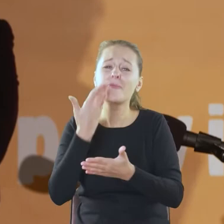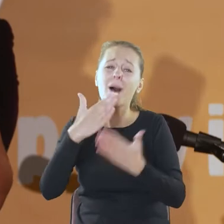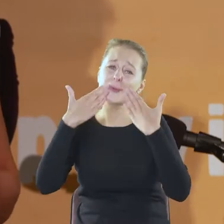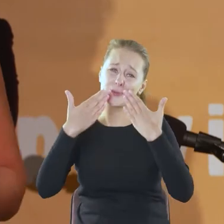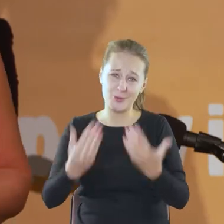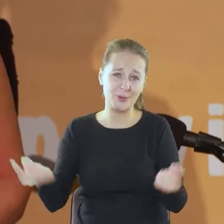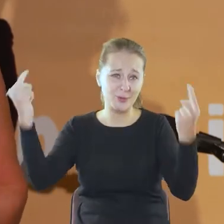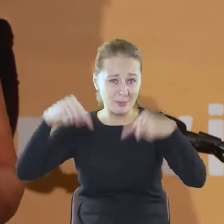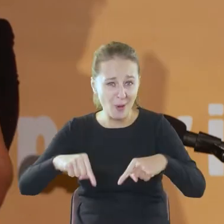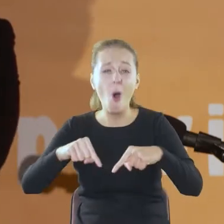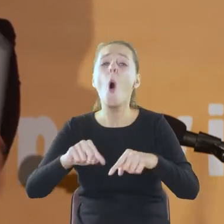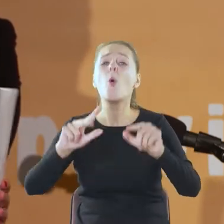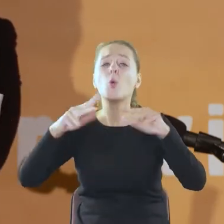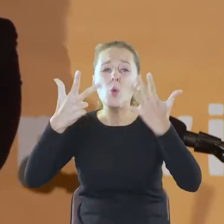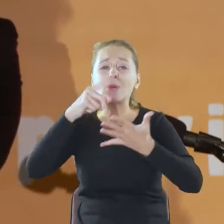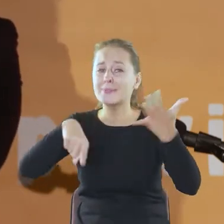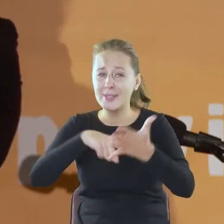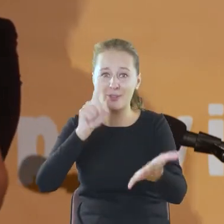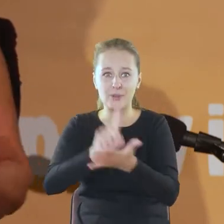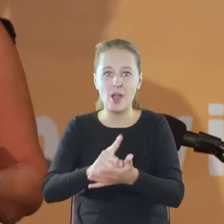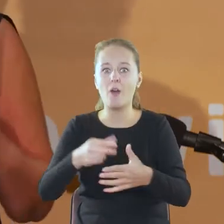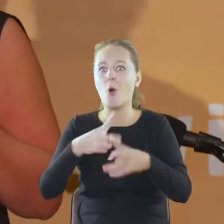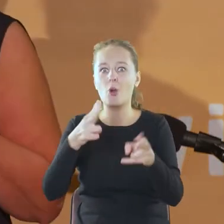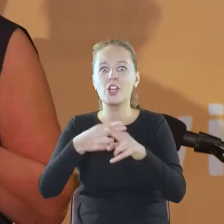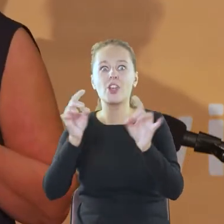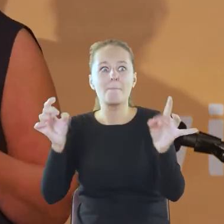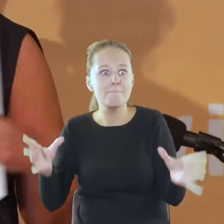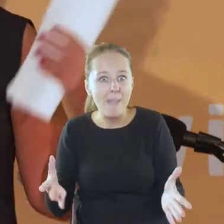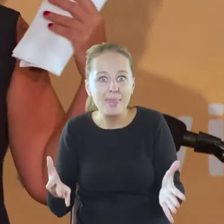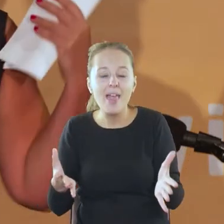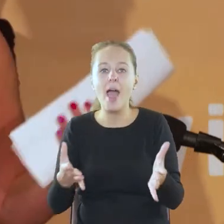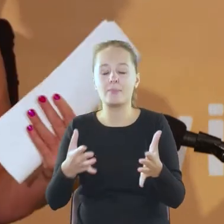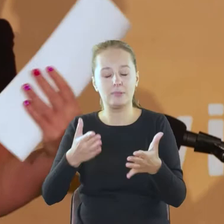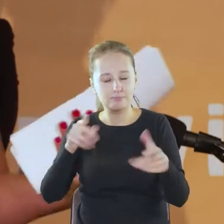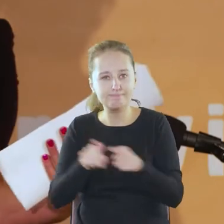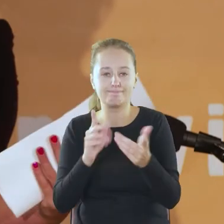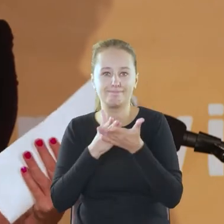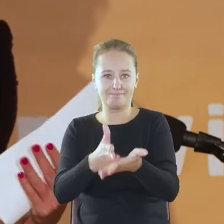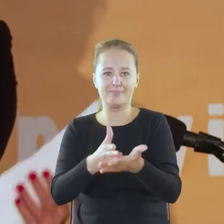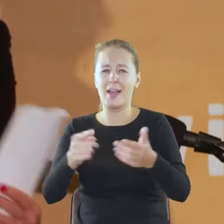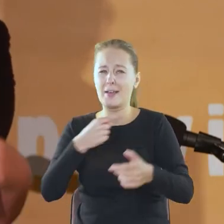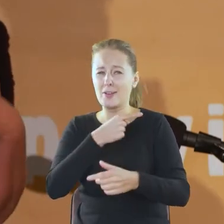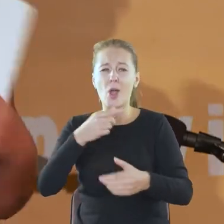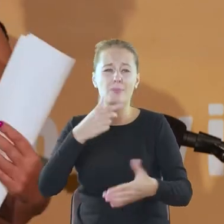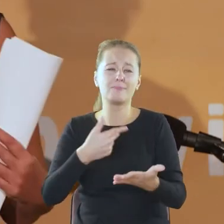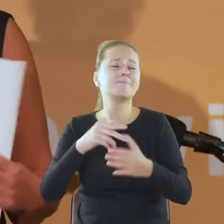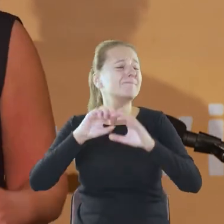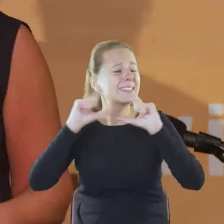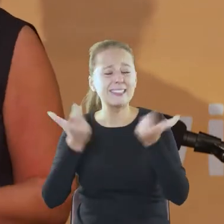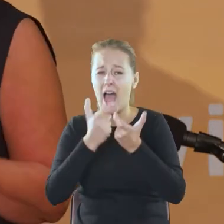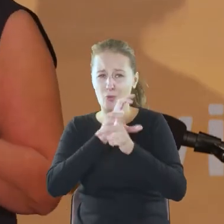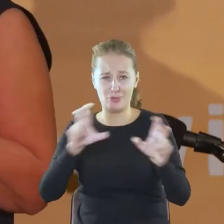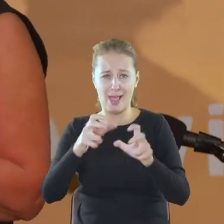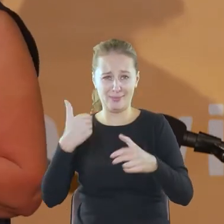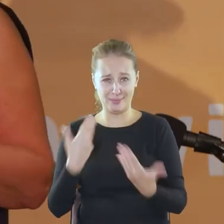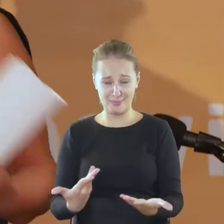że jesteście z nami. Ósmy raz to robimy. Nie polegliśmy w pandemii. Noce muzeu było odwołane. Kochamy je. Ale my byliśmy przez cały czas. Bardzo dużo się